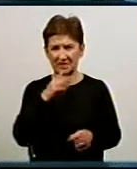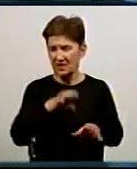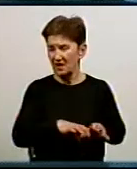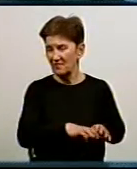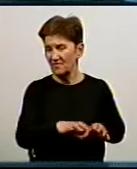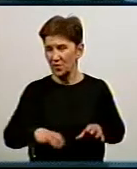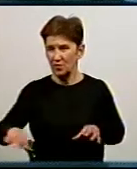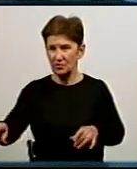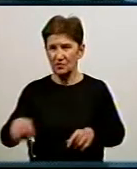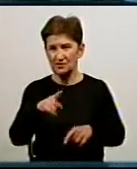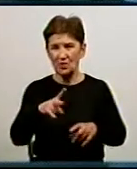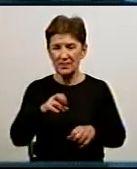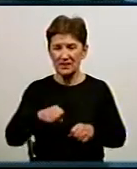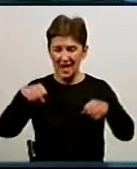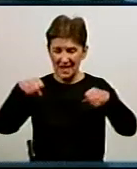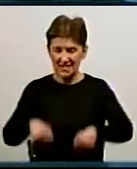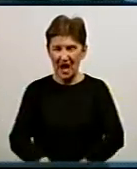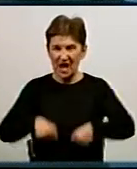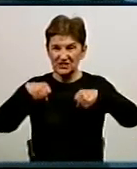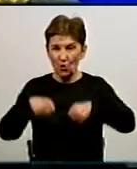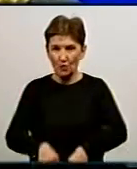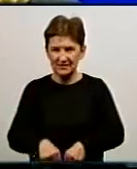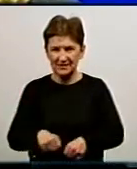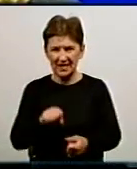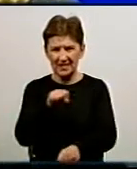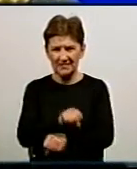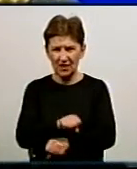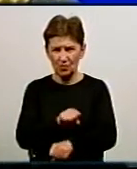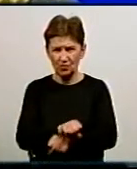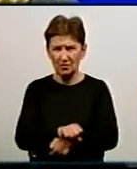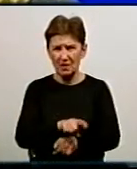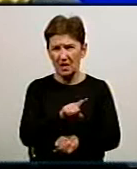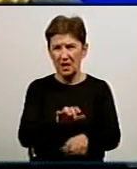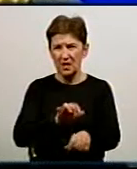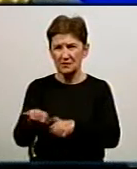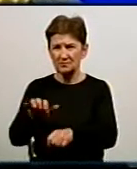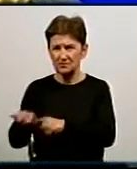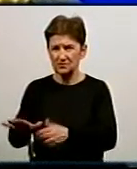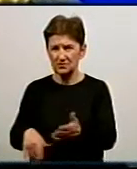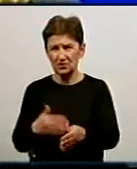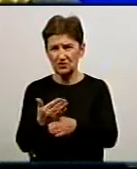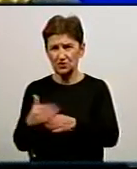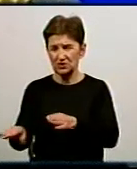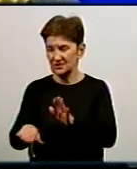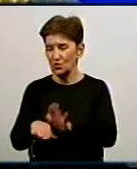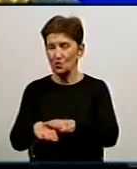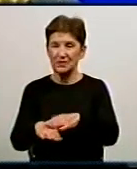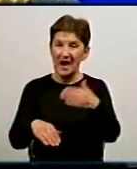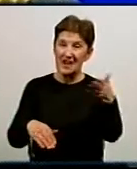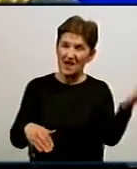подає воду на насосної станції зони 2, яка забезпечує водою всю правобережну частину міста. Дійсно, він